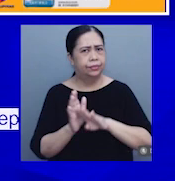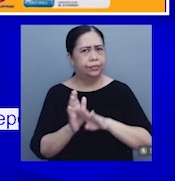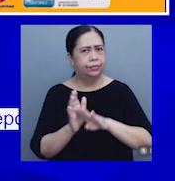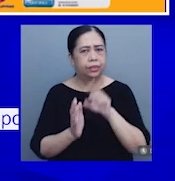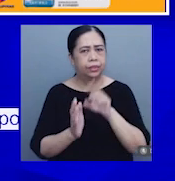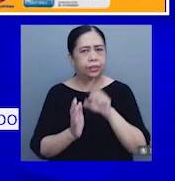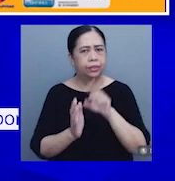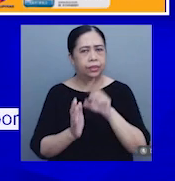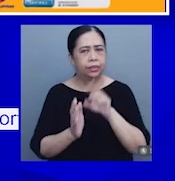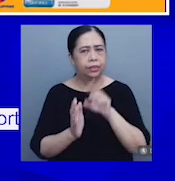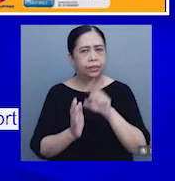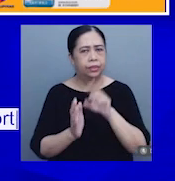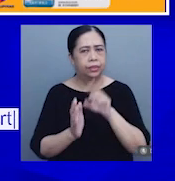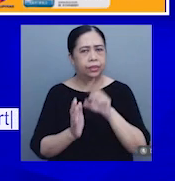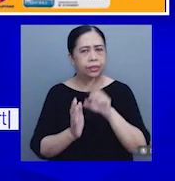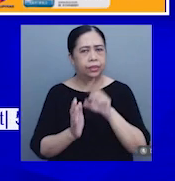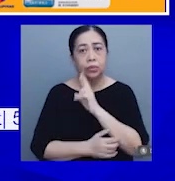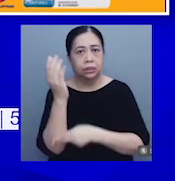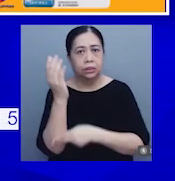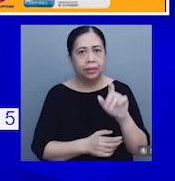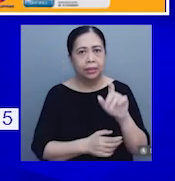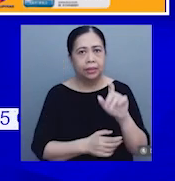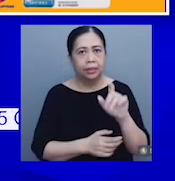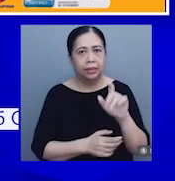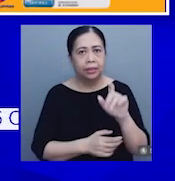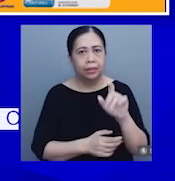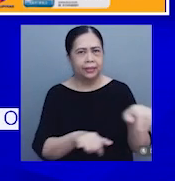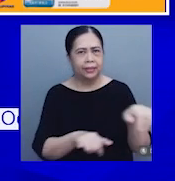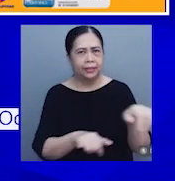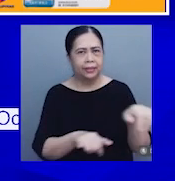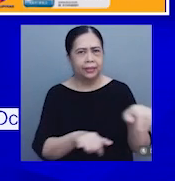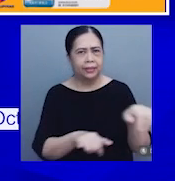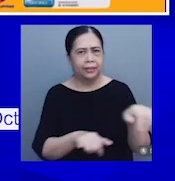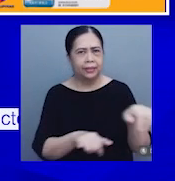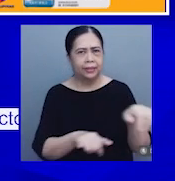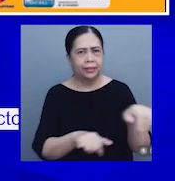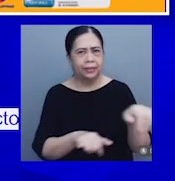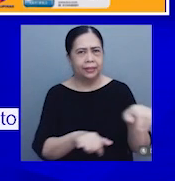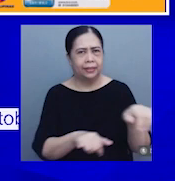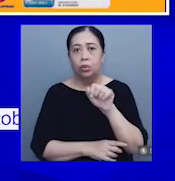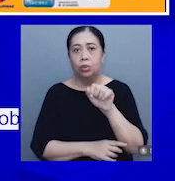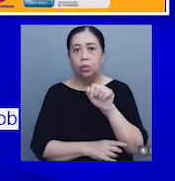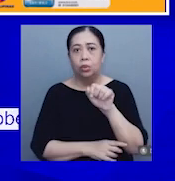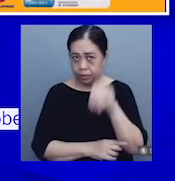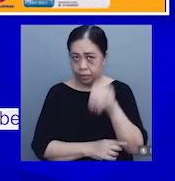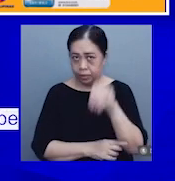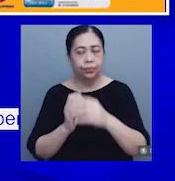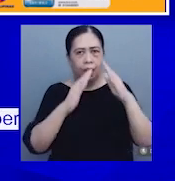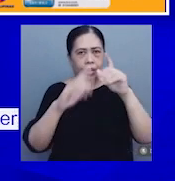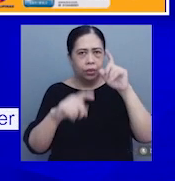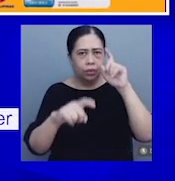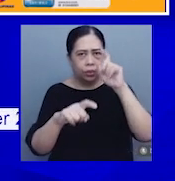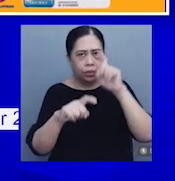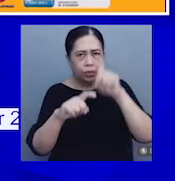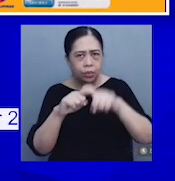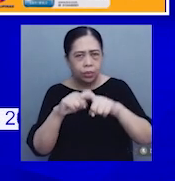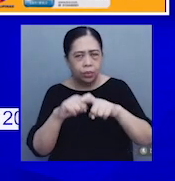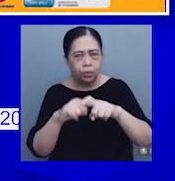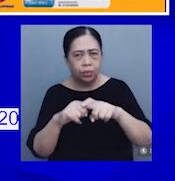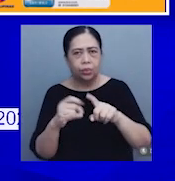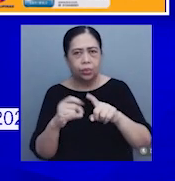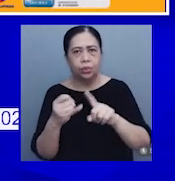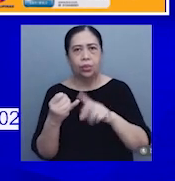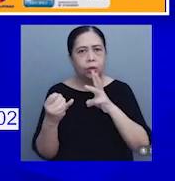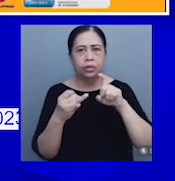and the like na may 7.1% inflation. Ang housing, water, electricity, gas and